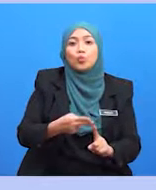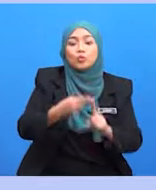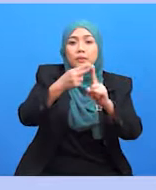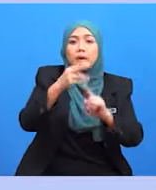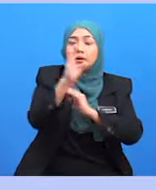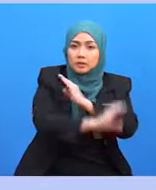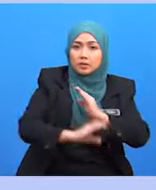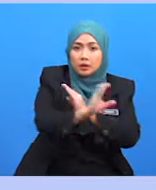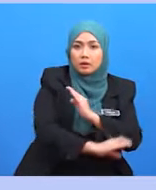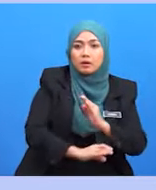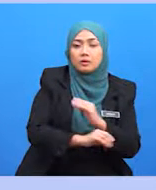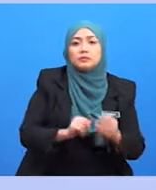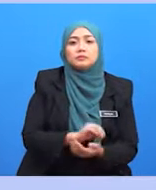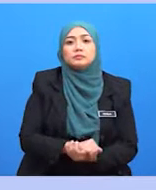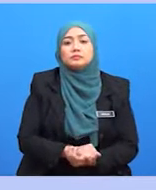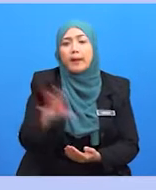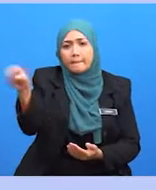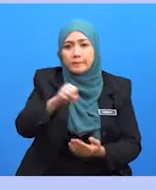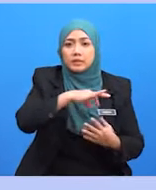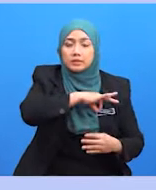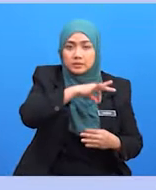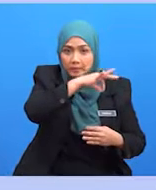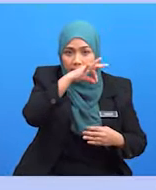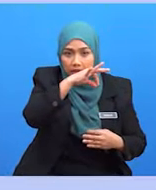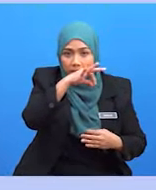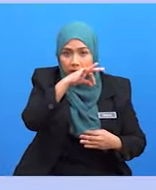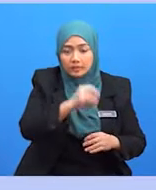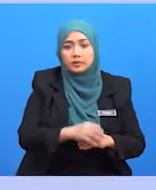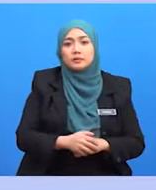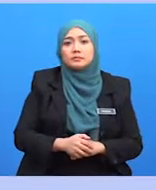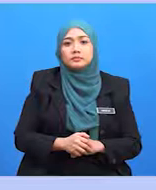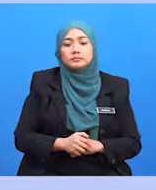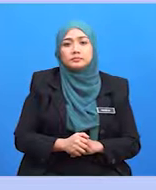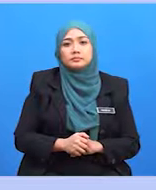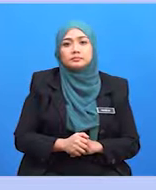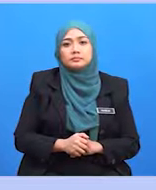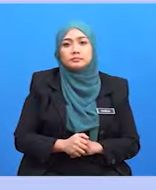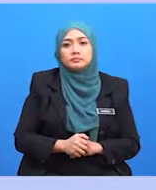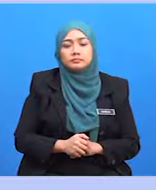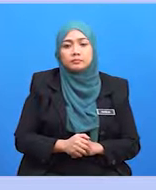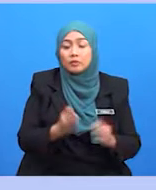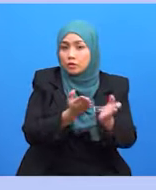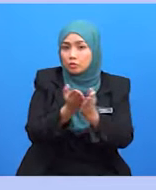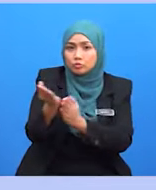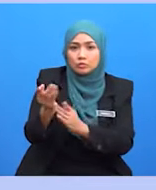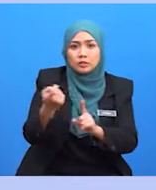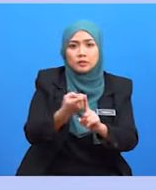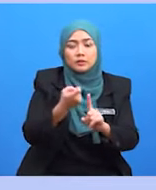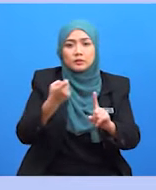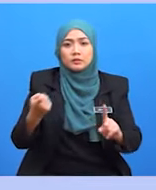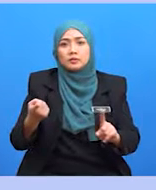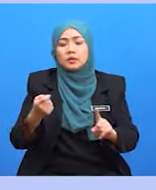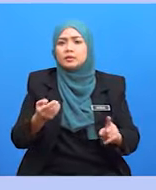di mana SE mengambil semangat ini dalam memastikan kewujudan kooperasi ini terus relevan dan